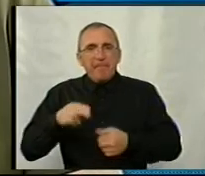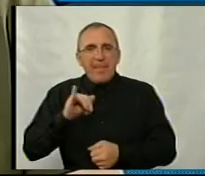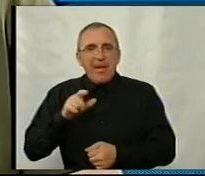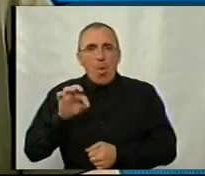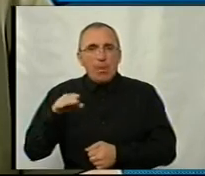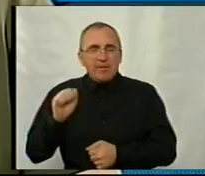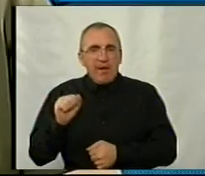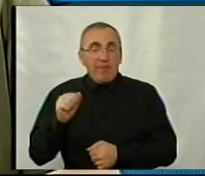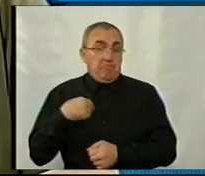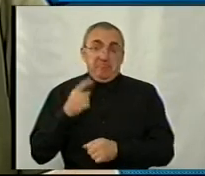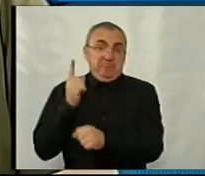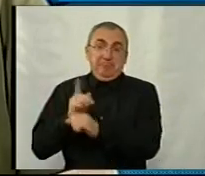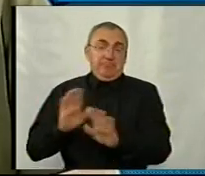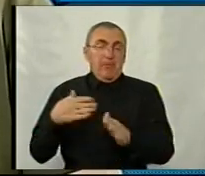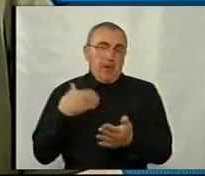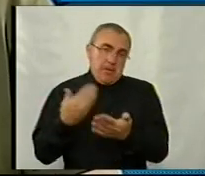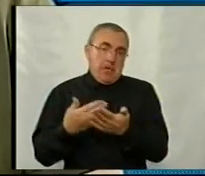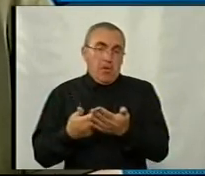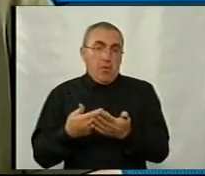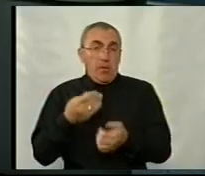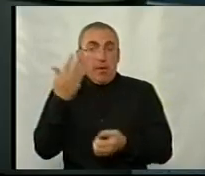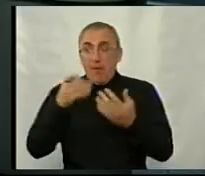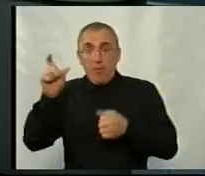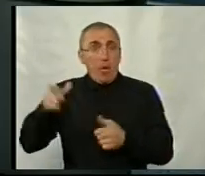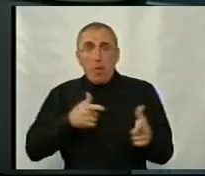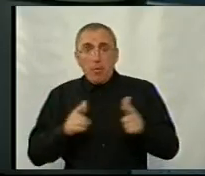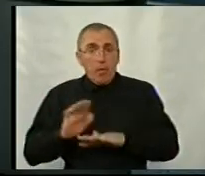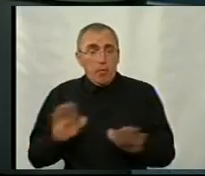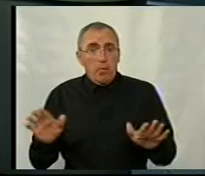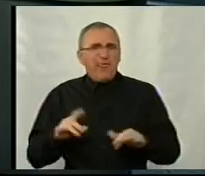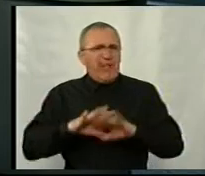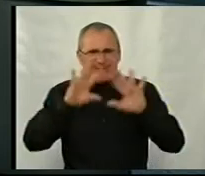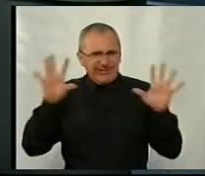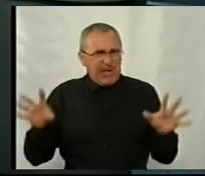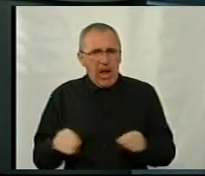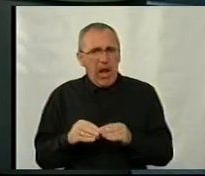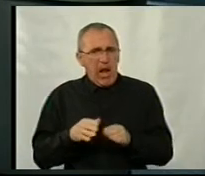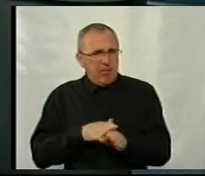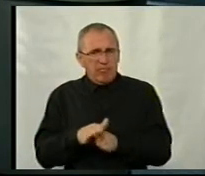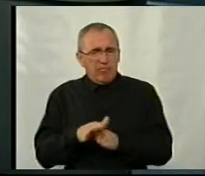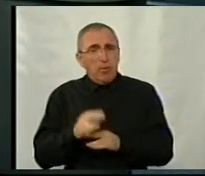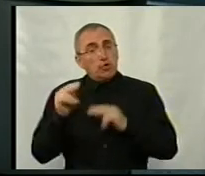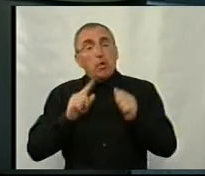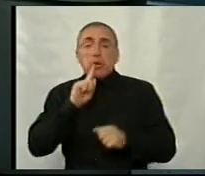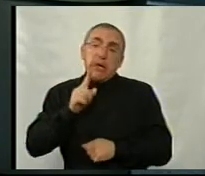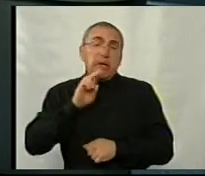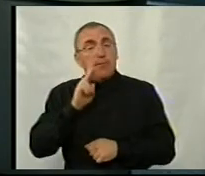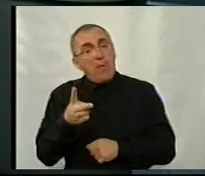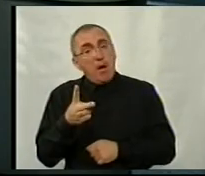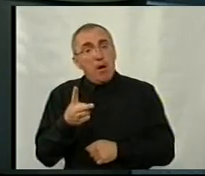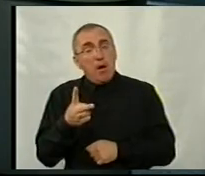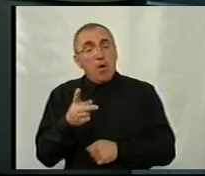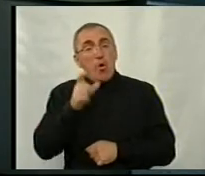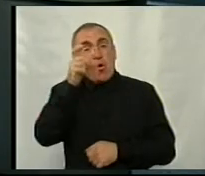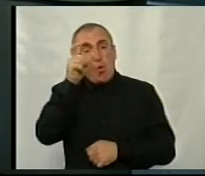потім... Ми ж не заперечуємо. Ні-ні, я просто веду до того, якщо вона не готова, то не готова взагалі, чи через рік-два адаптується і... Ви кожна